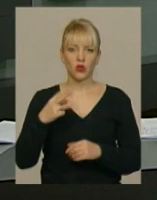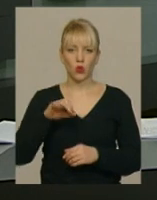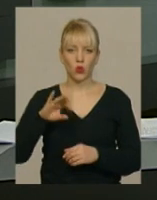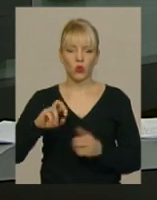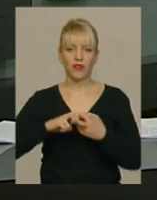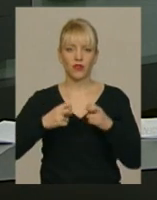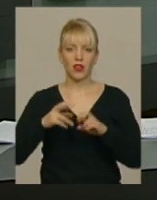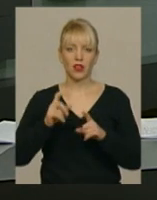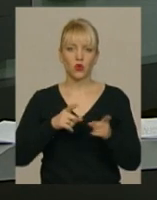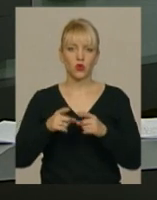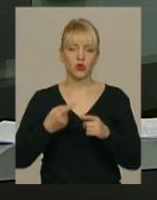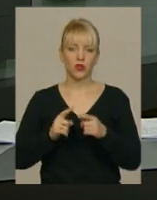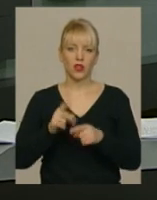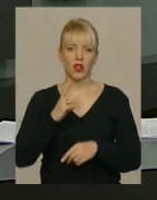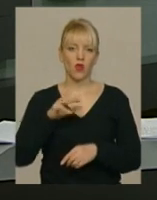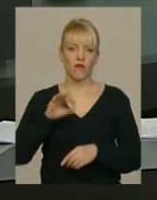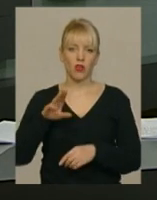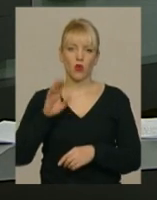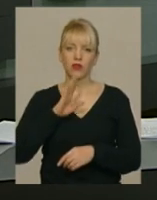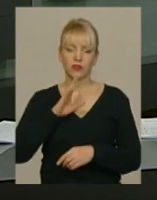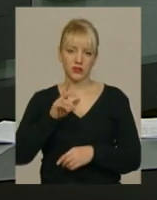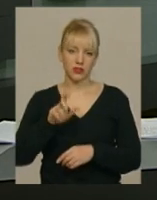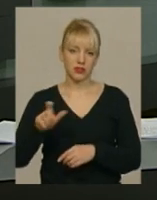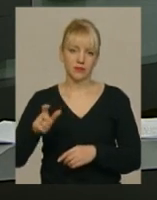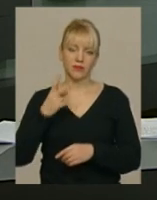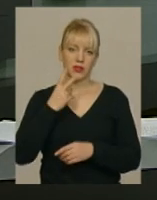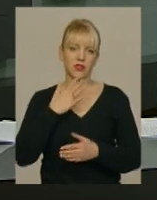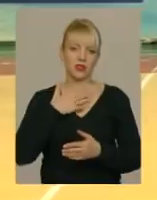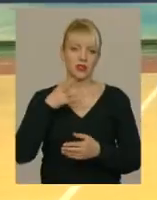Як готуються до них новаторки, бачила наша знімальна група.